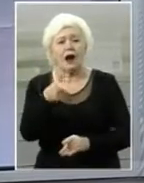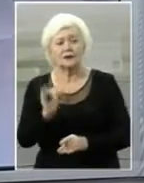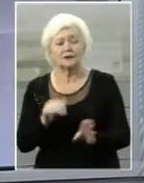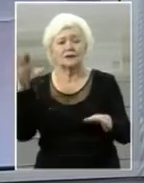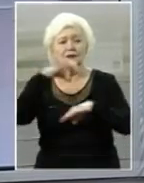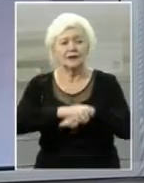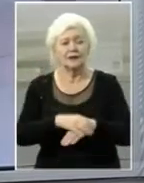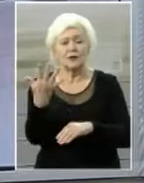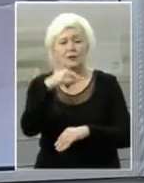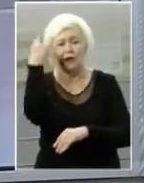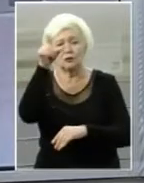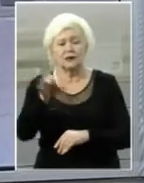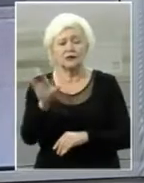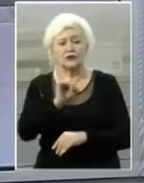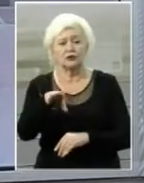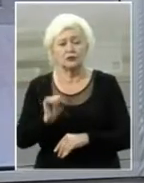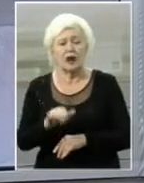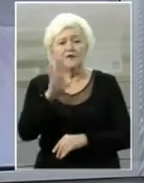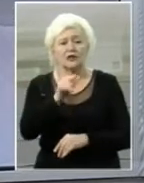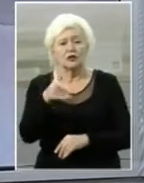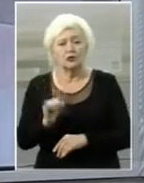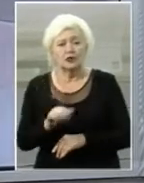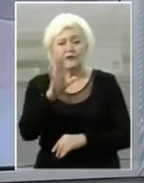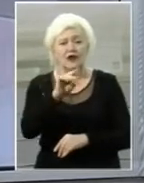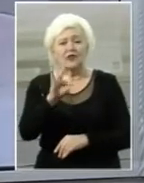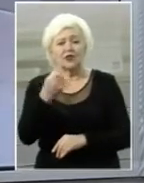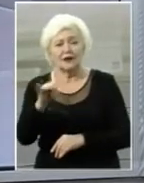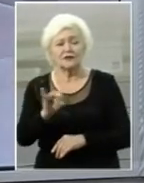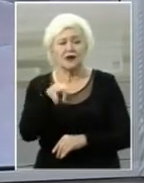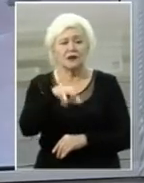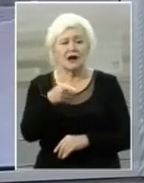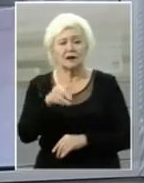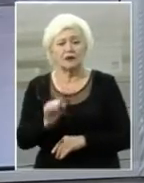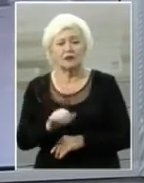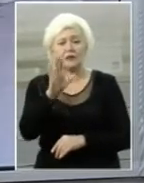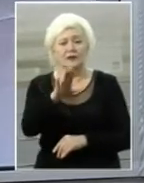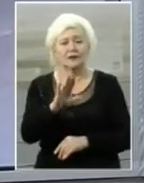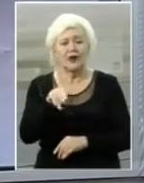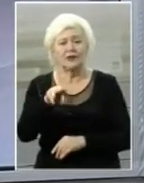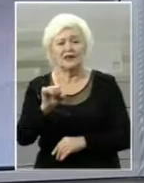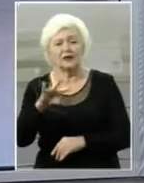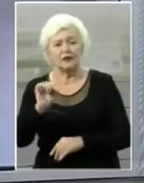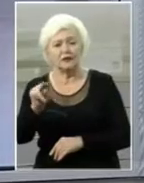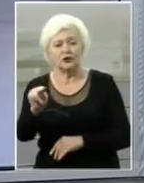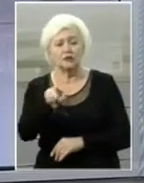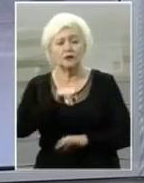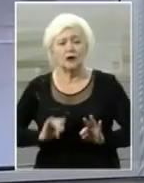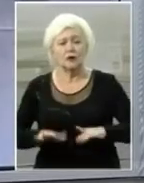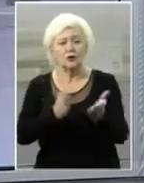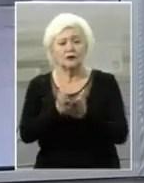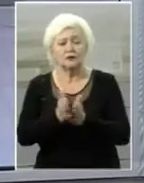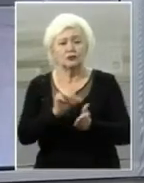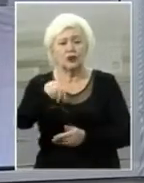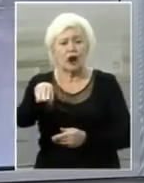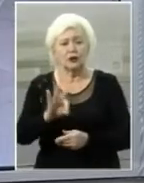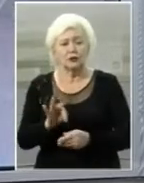п'ятеро осіб – Сергій Торбін, Віктор Горбинов, В'ячеслав Вишневський, Микита Грабчук та Володимир Васянович. Вони проходили службу в АТО